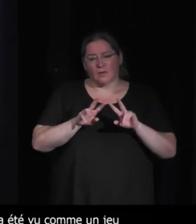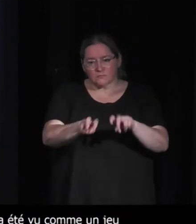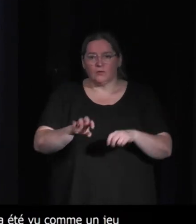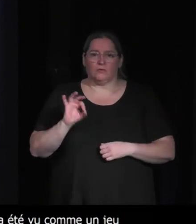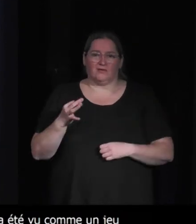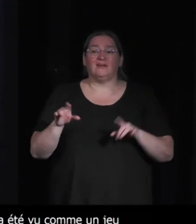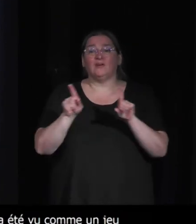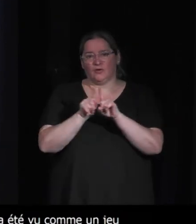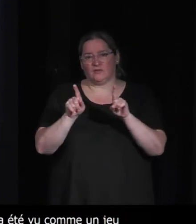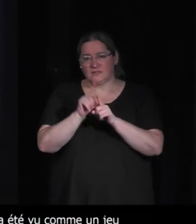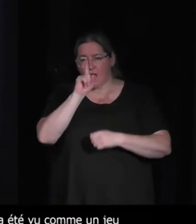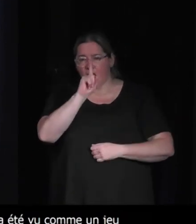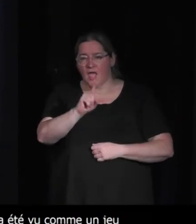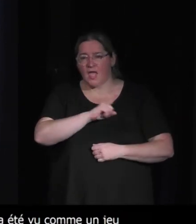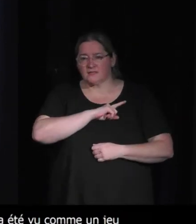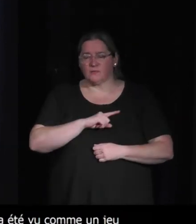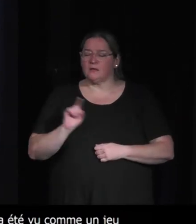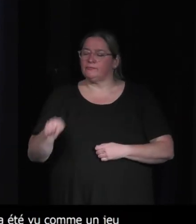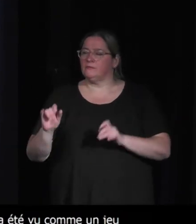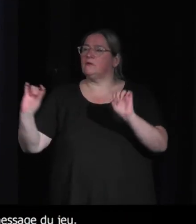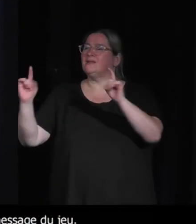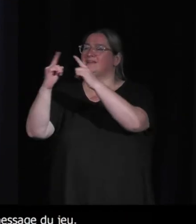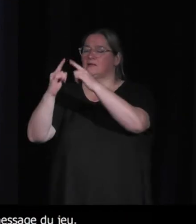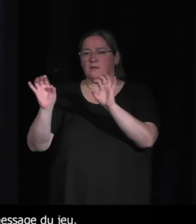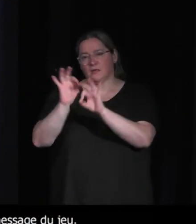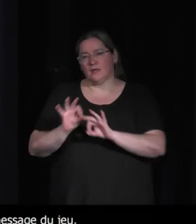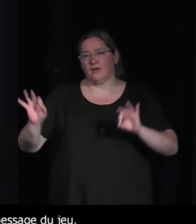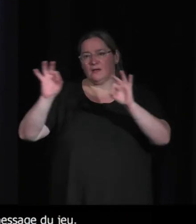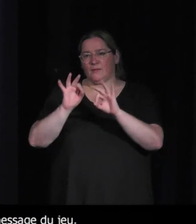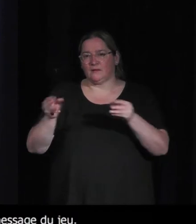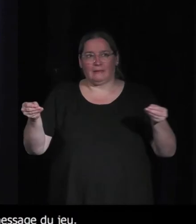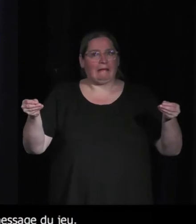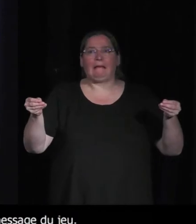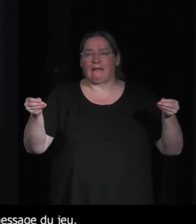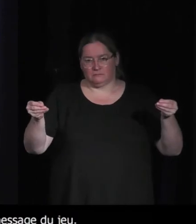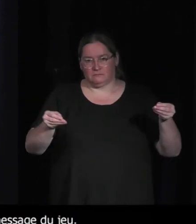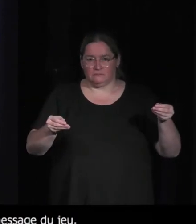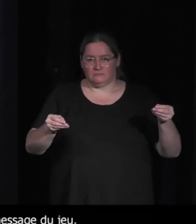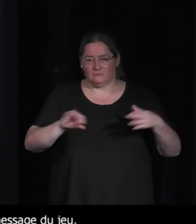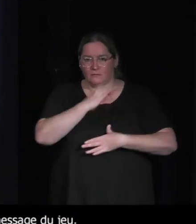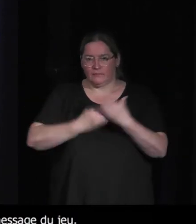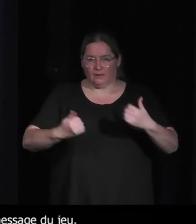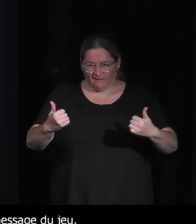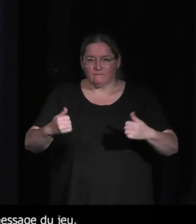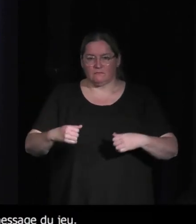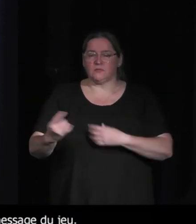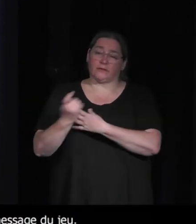de carte parce qu'on voulait vraiment que les gens se perdent et ça ça nous a été reproché mais ce qui est compréhensible